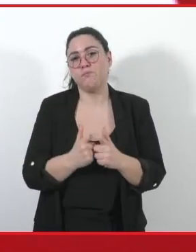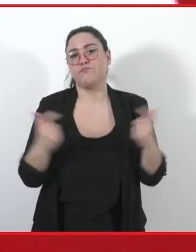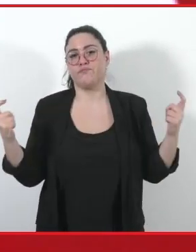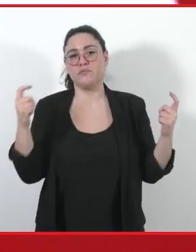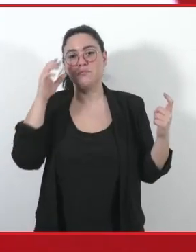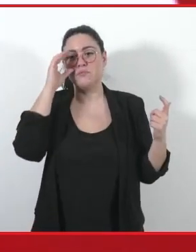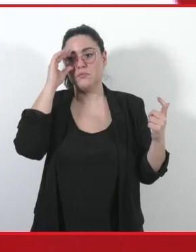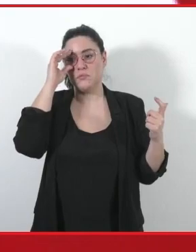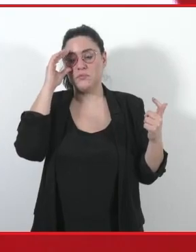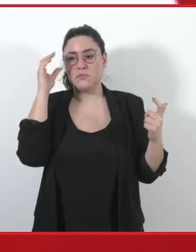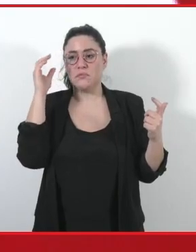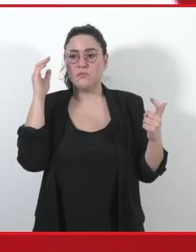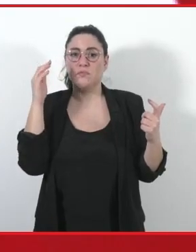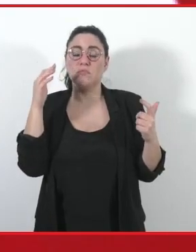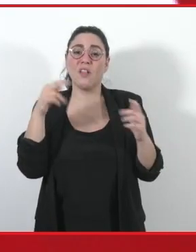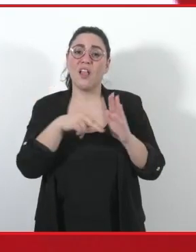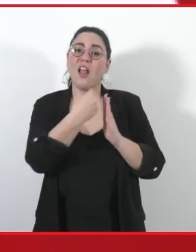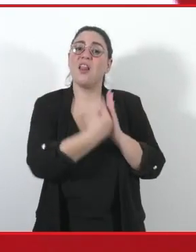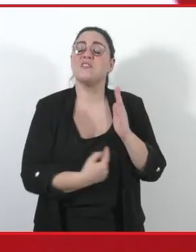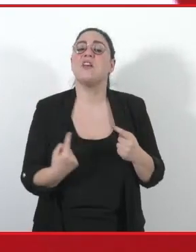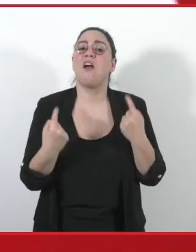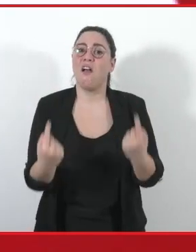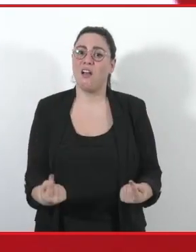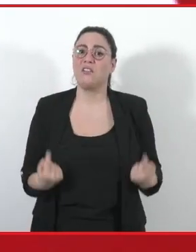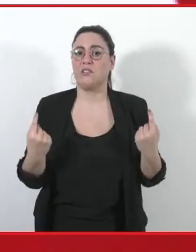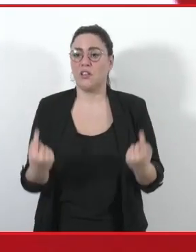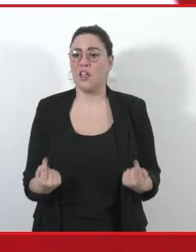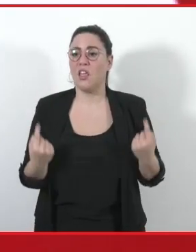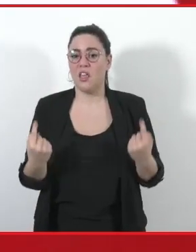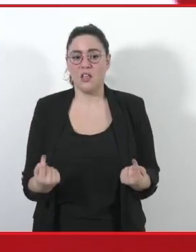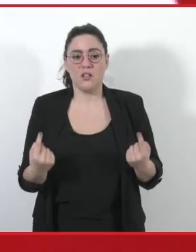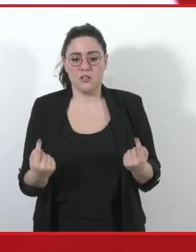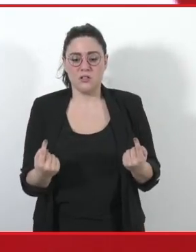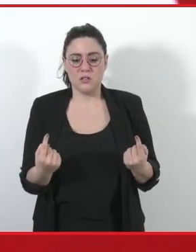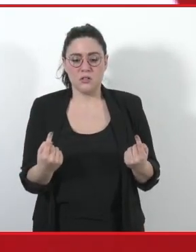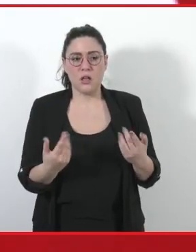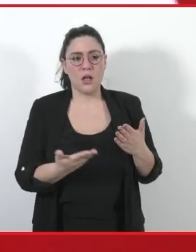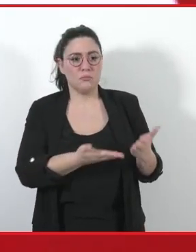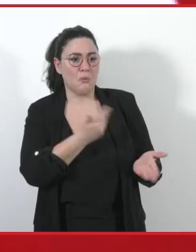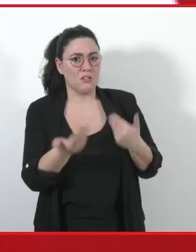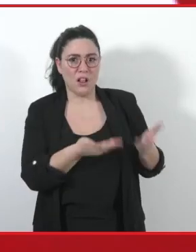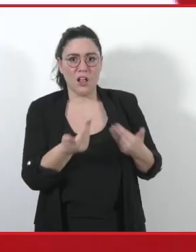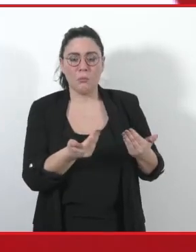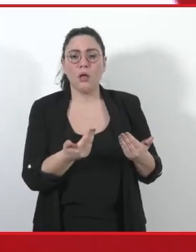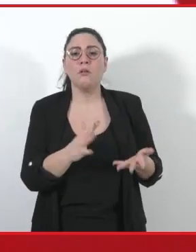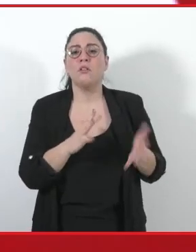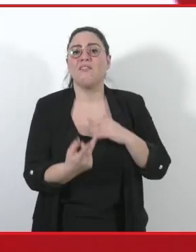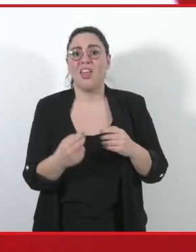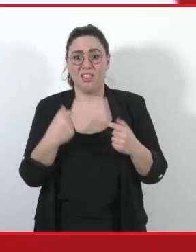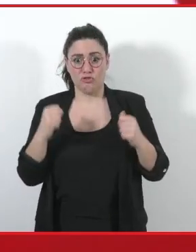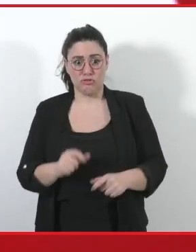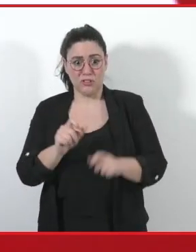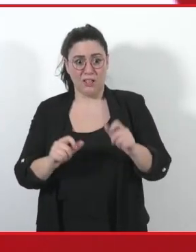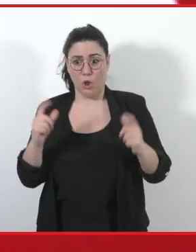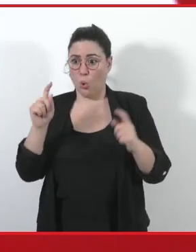smantellamento delle liste d'attesa ha costretto i cittadini dell'Umbria a rivolgersi alla sanità privata,